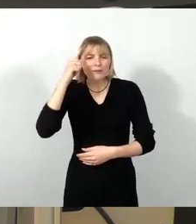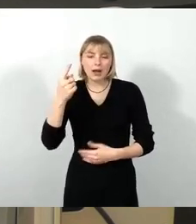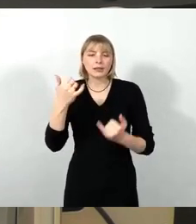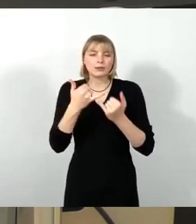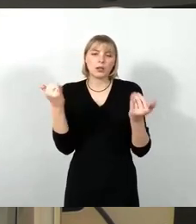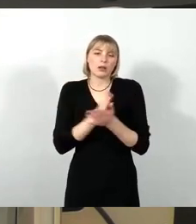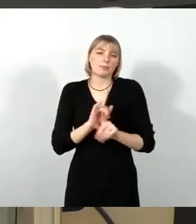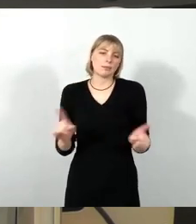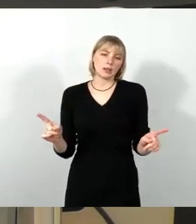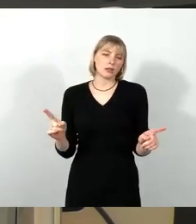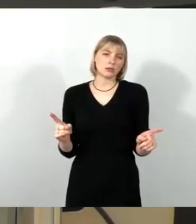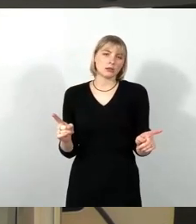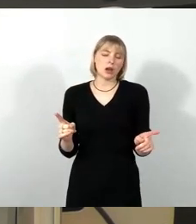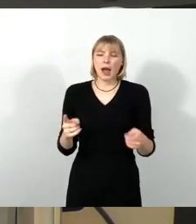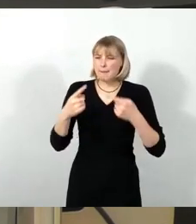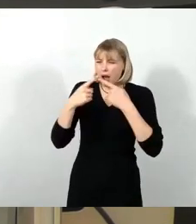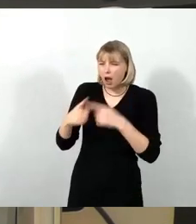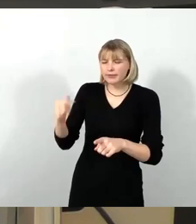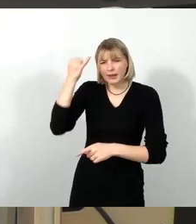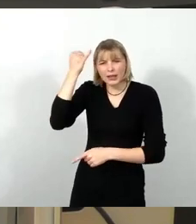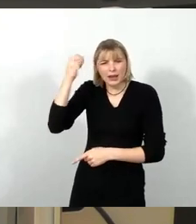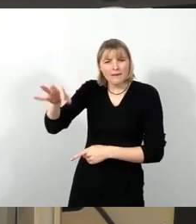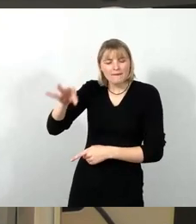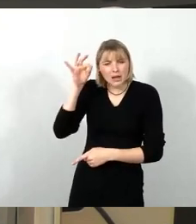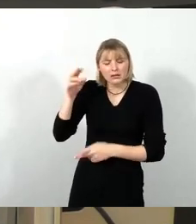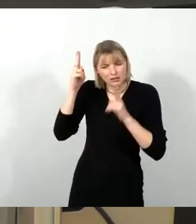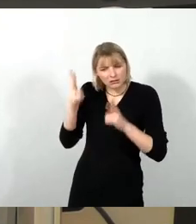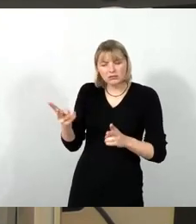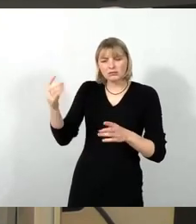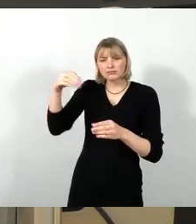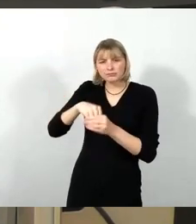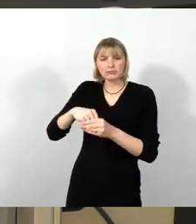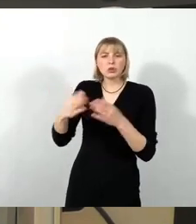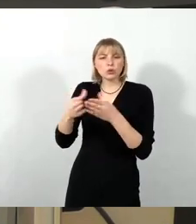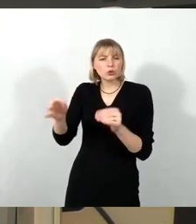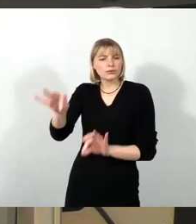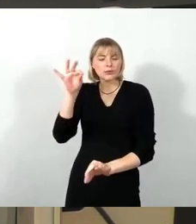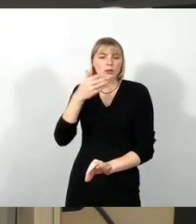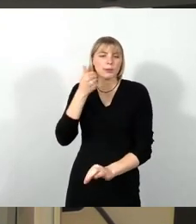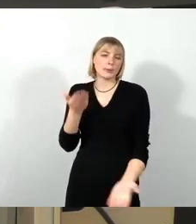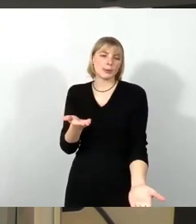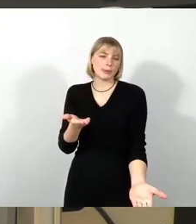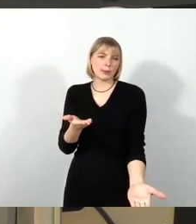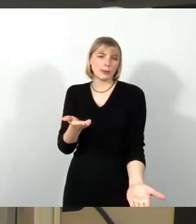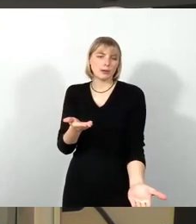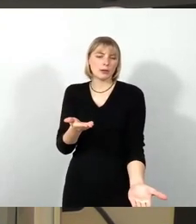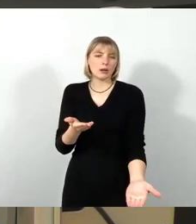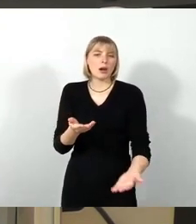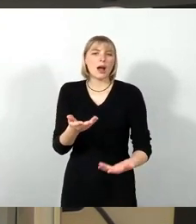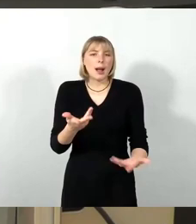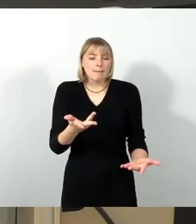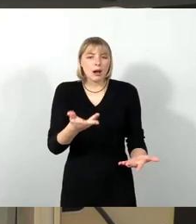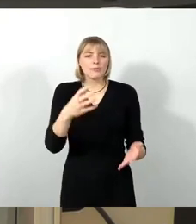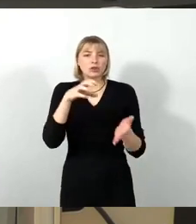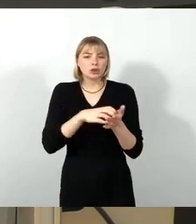statt im Grunde genommen sich konstruktiv in diesen Dialog zu stellen. Und wer was für ein Zeichen gibt dieser Stadtrat oder